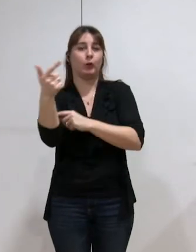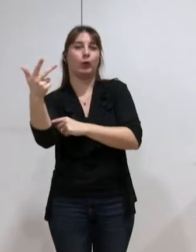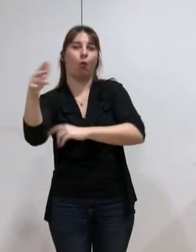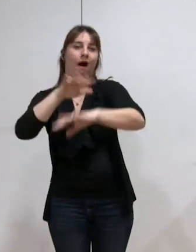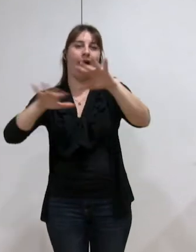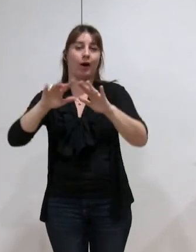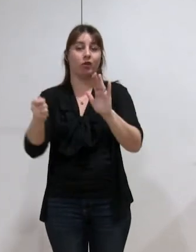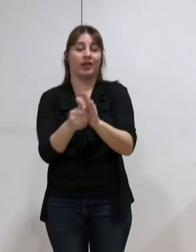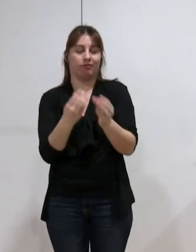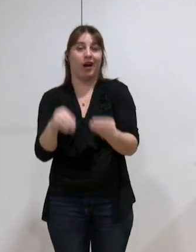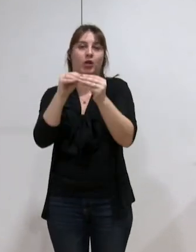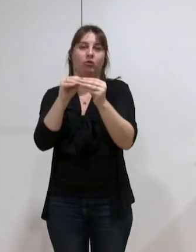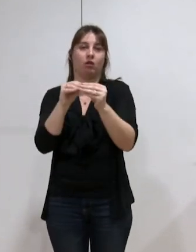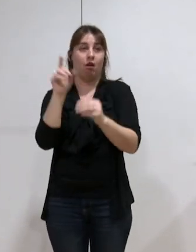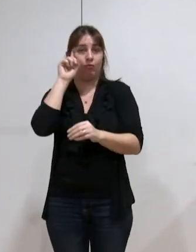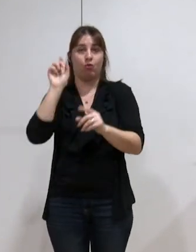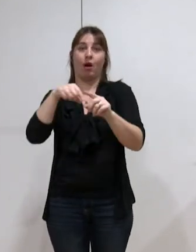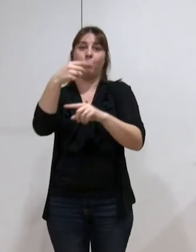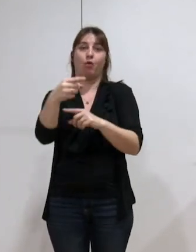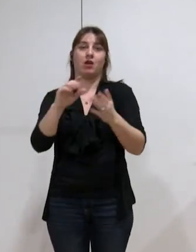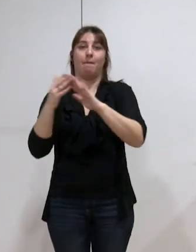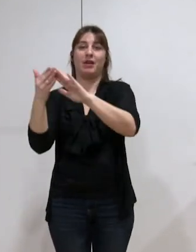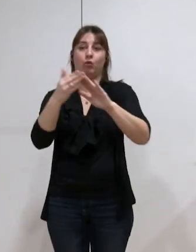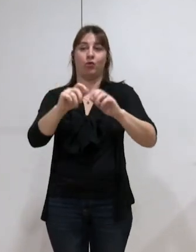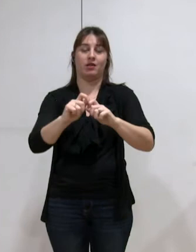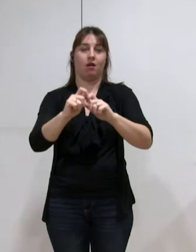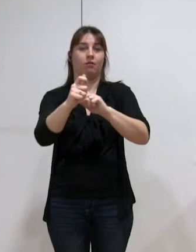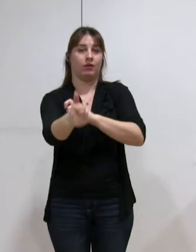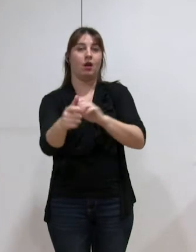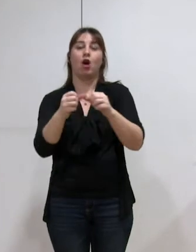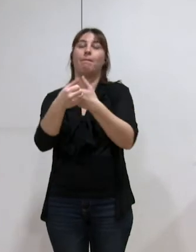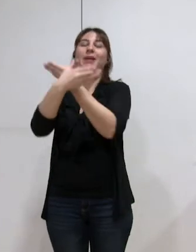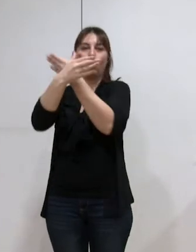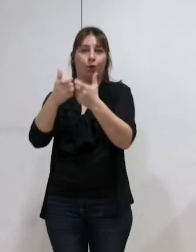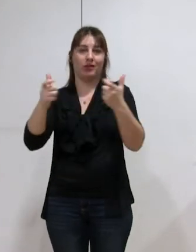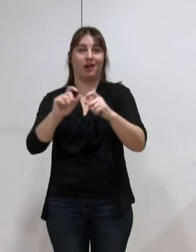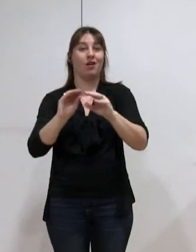Plutôt que de devoir décaler le conseil métropolitain. Merci à vous pour cela.